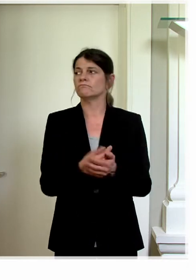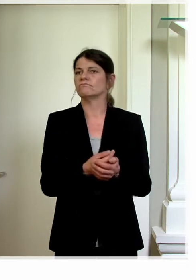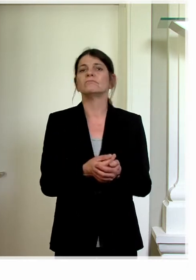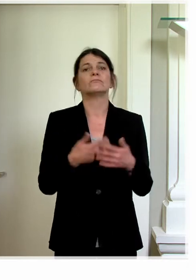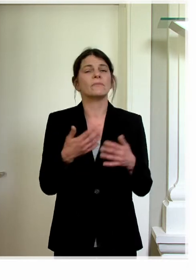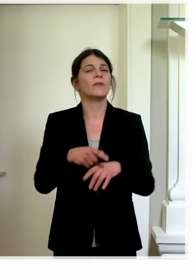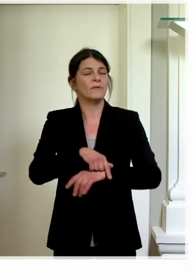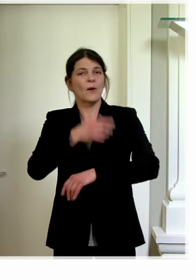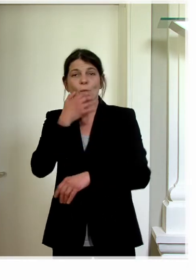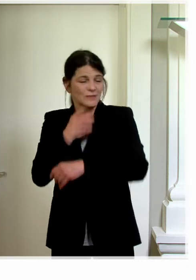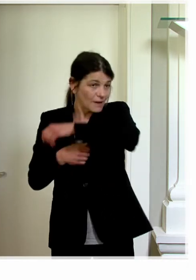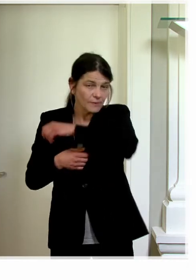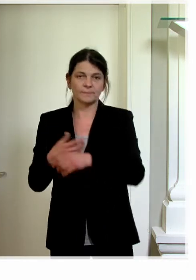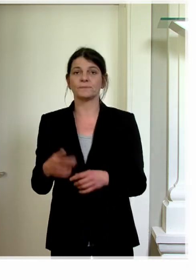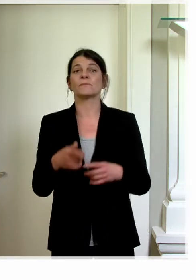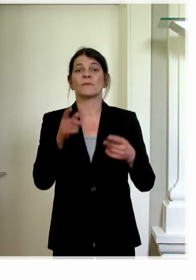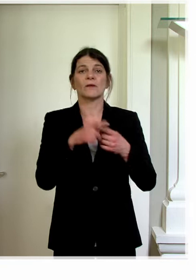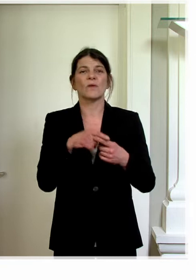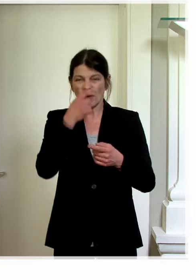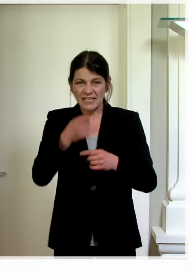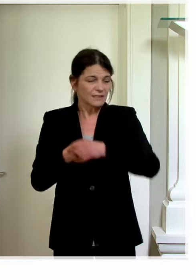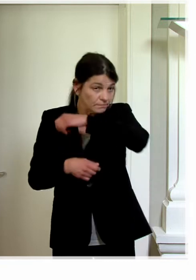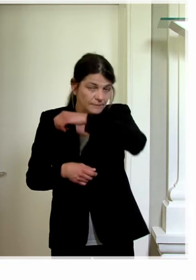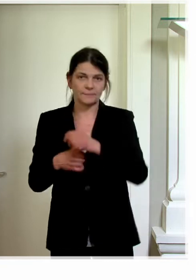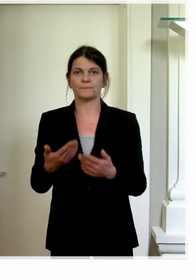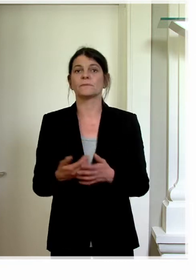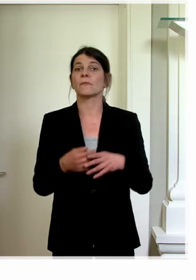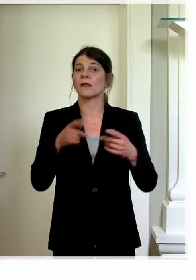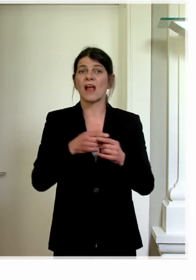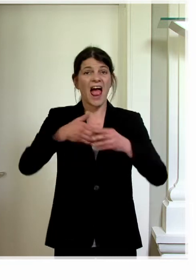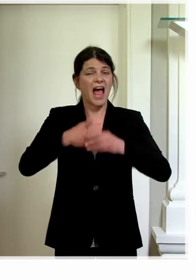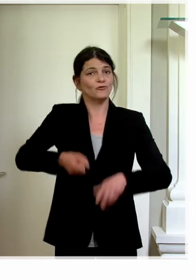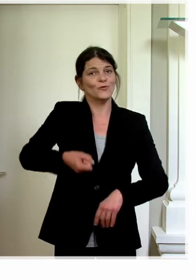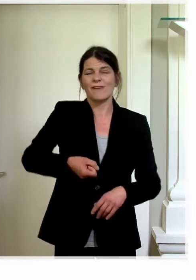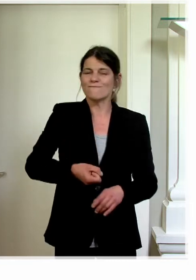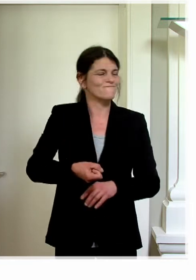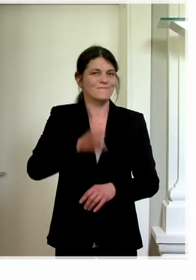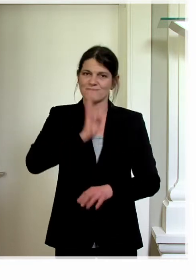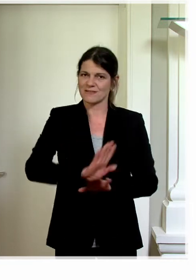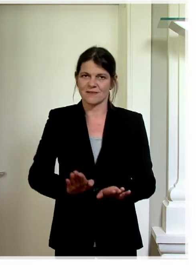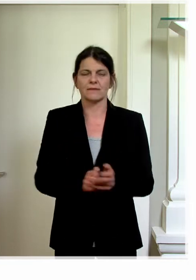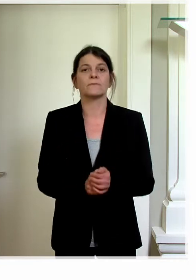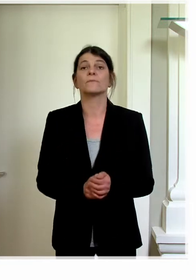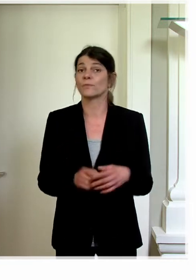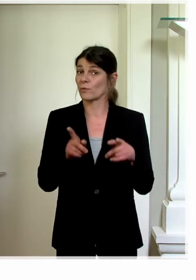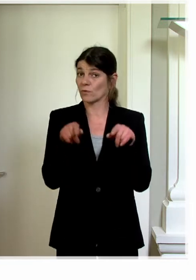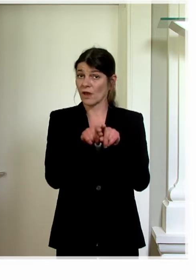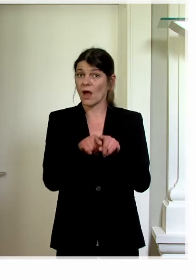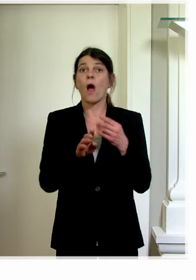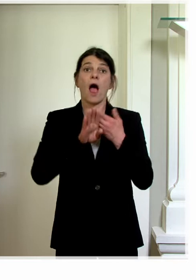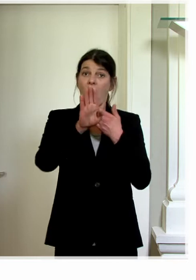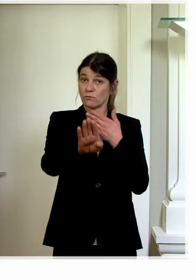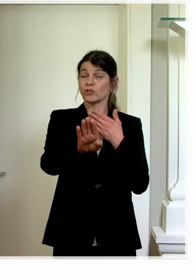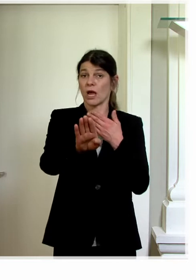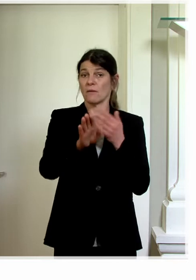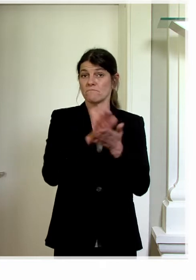dass man in die Armbäuge hustet und niest, dass man Hände schütteln vermeidet und dass man Abstand